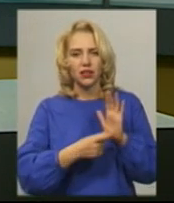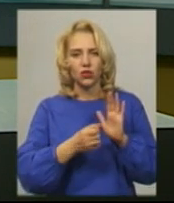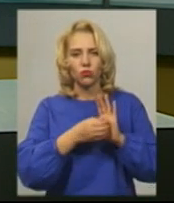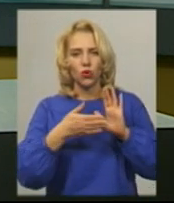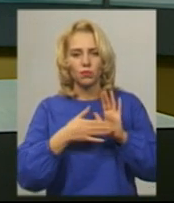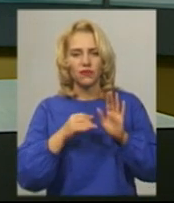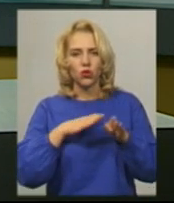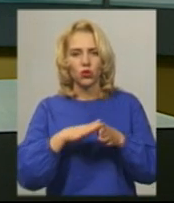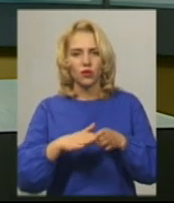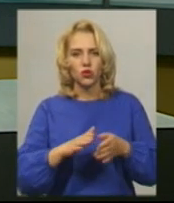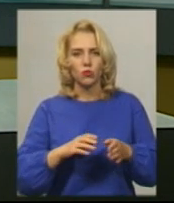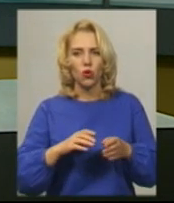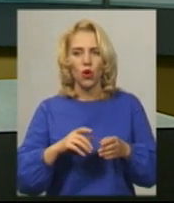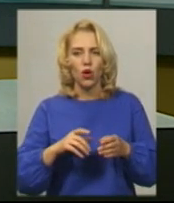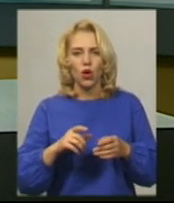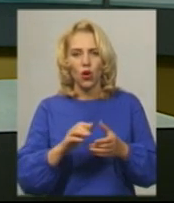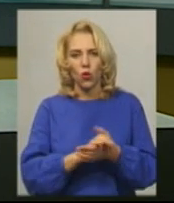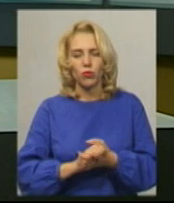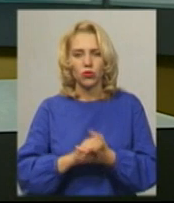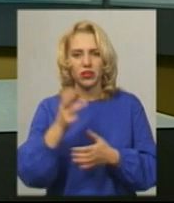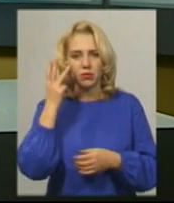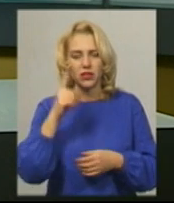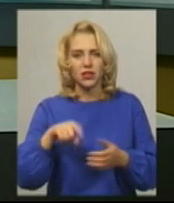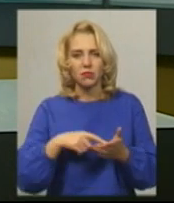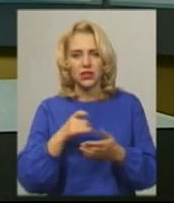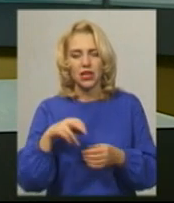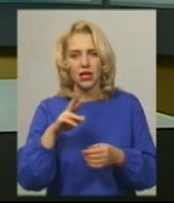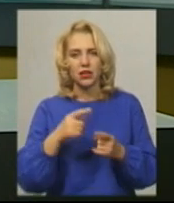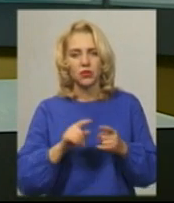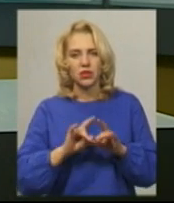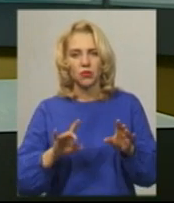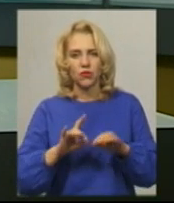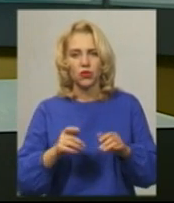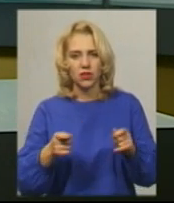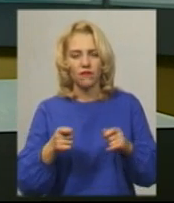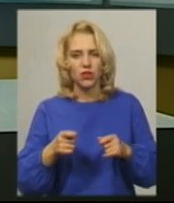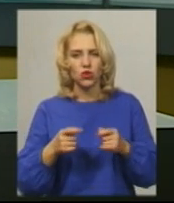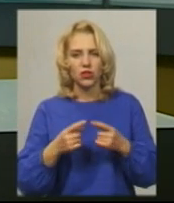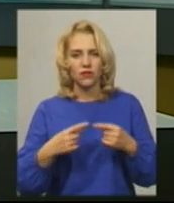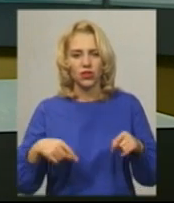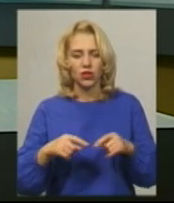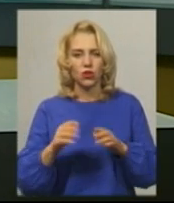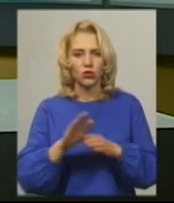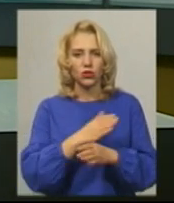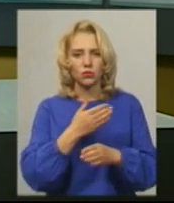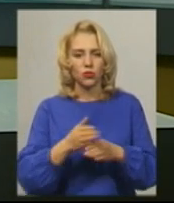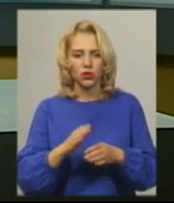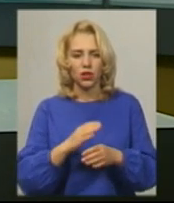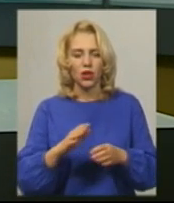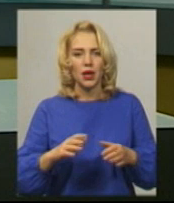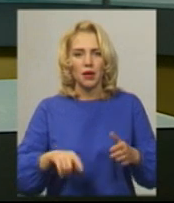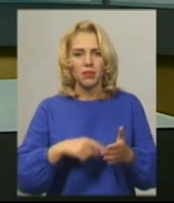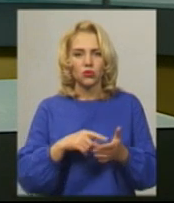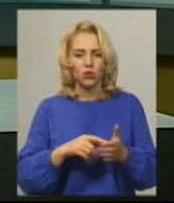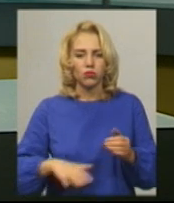виконавчому комітеті Хмельницької міської ради. Про це повідомив завідуючий відділу обліку розподілу житлової площі міськради Анатолій